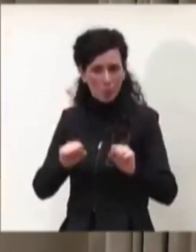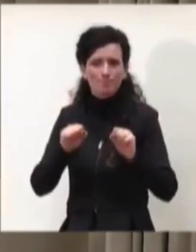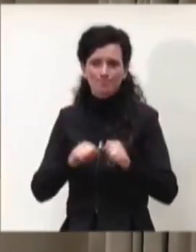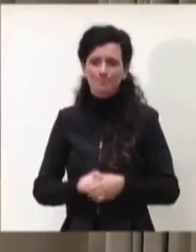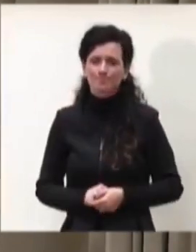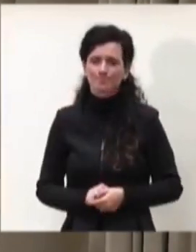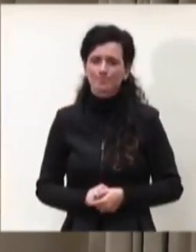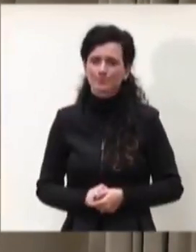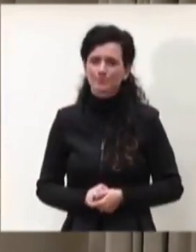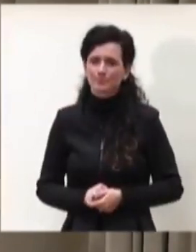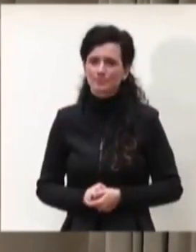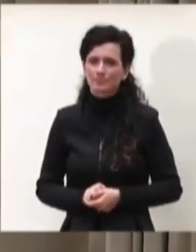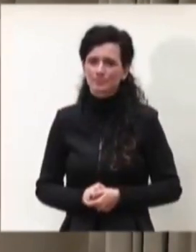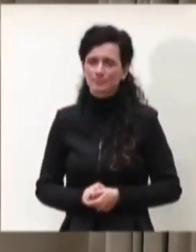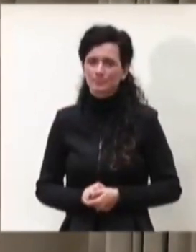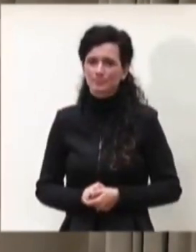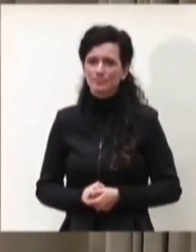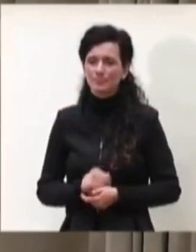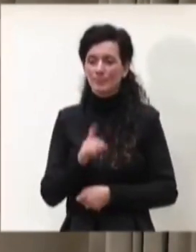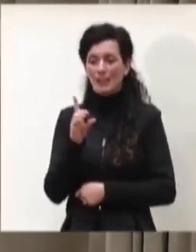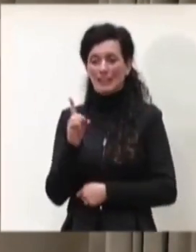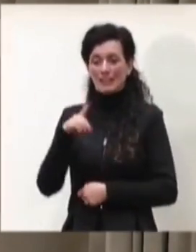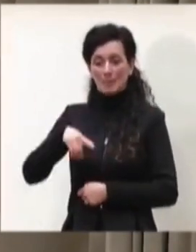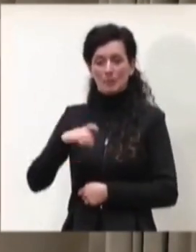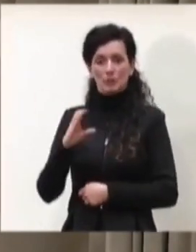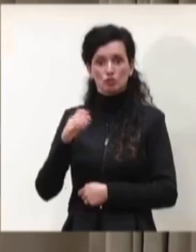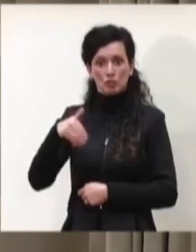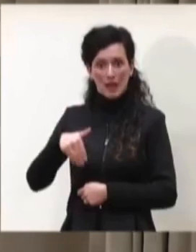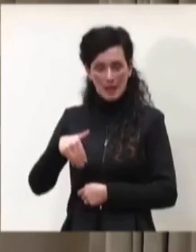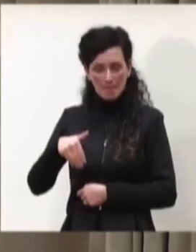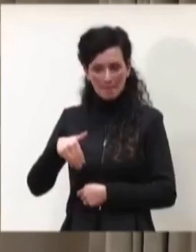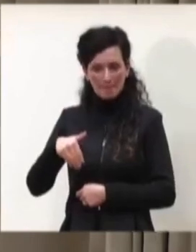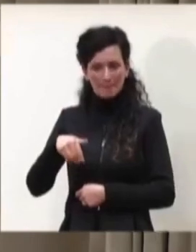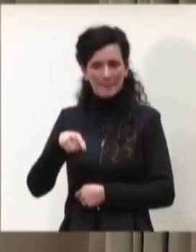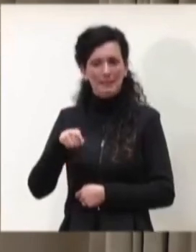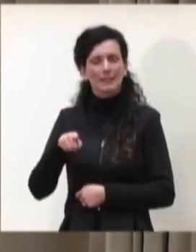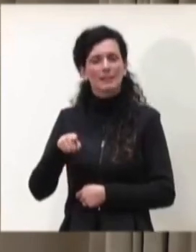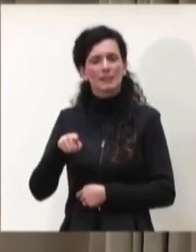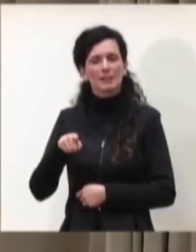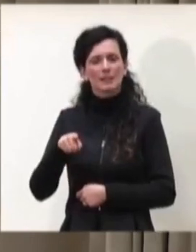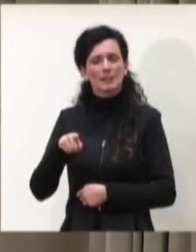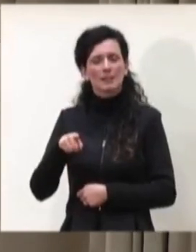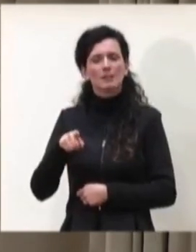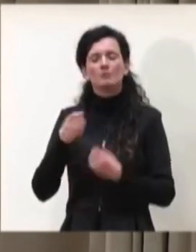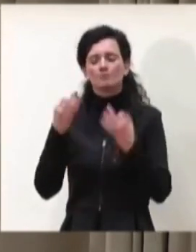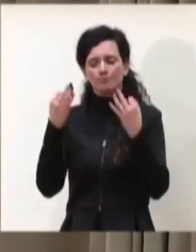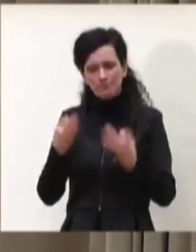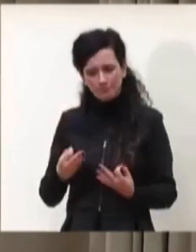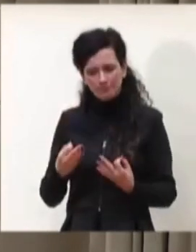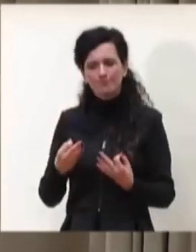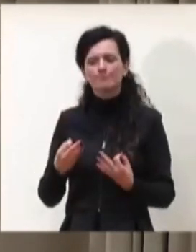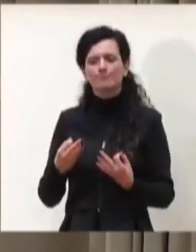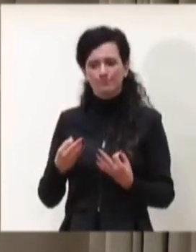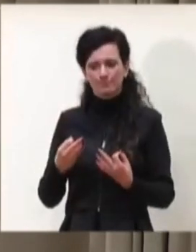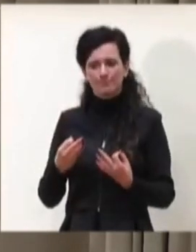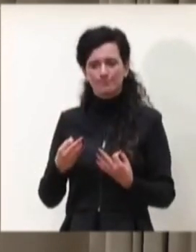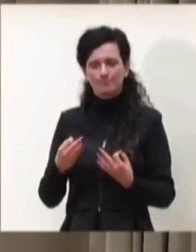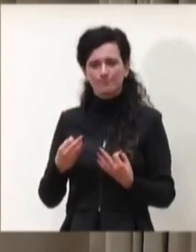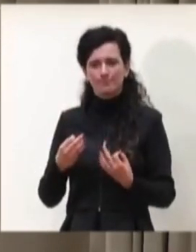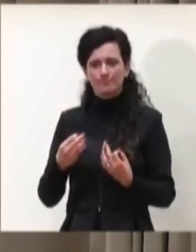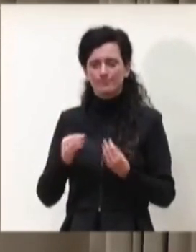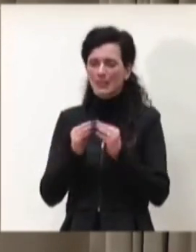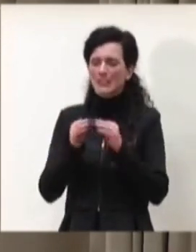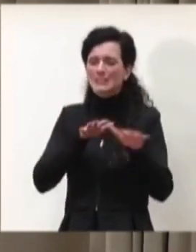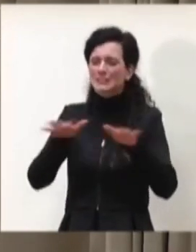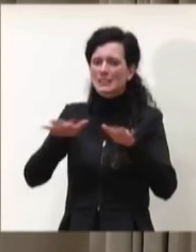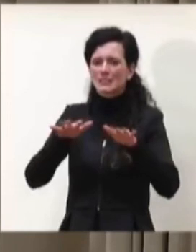Il DPCM che ha attivato il sistema di divisione del nostro Paese